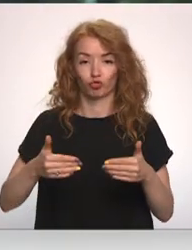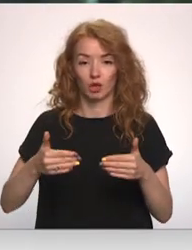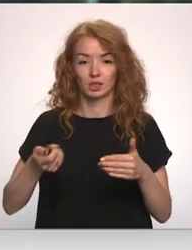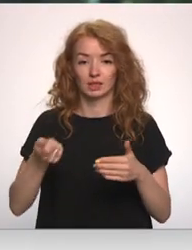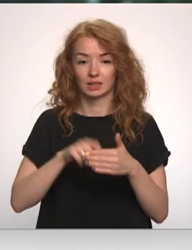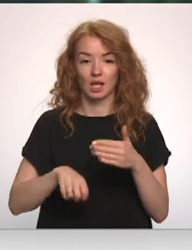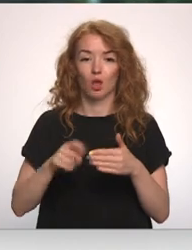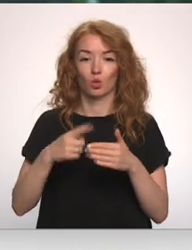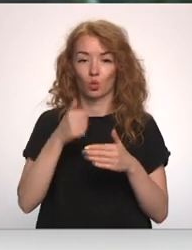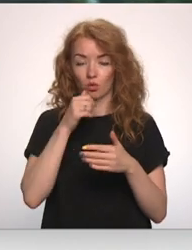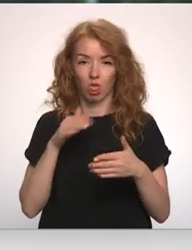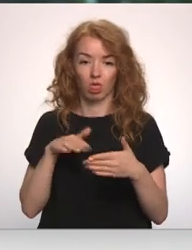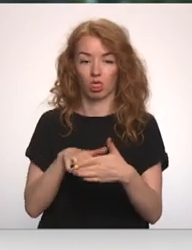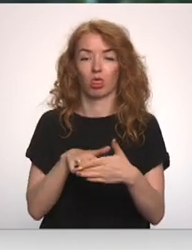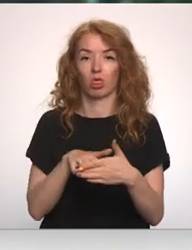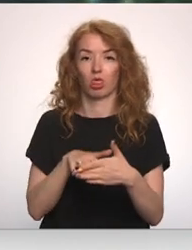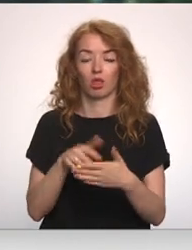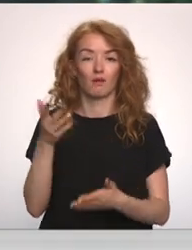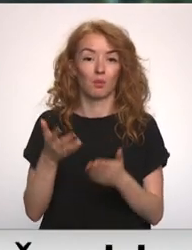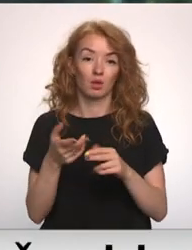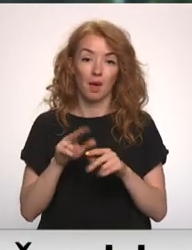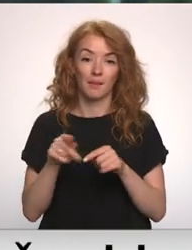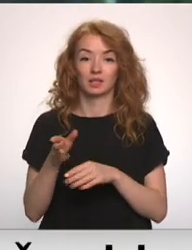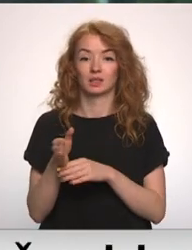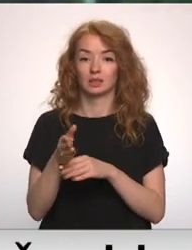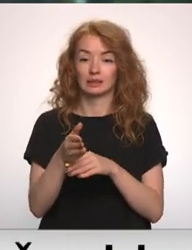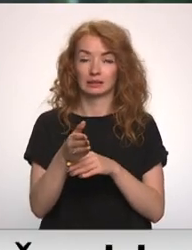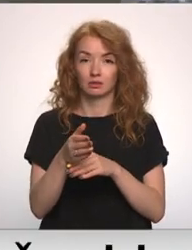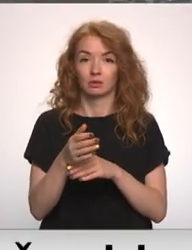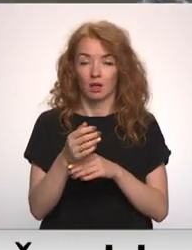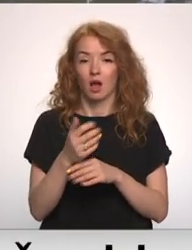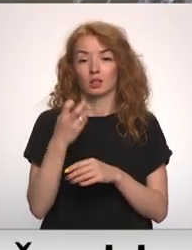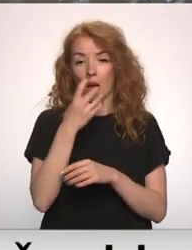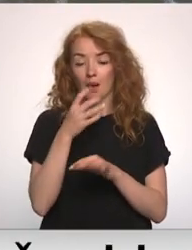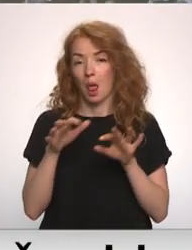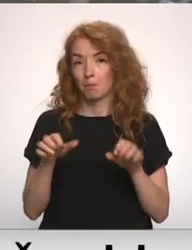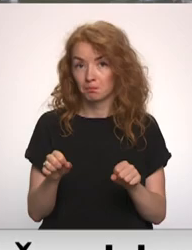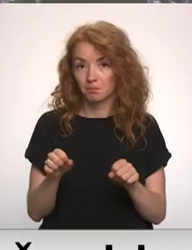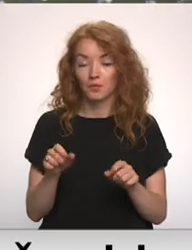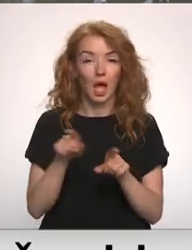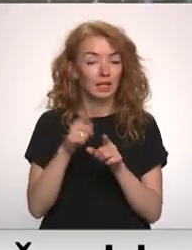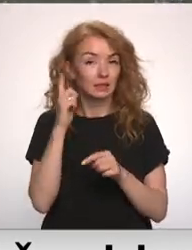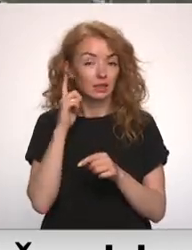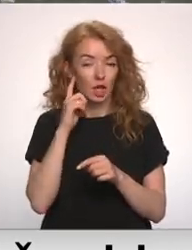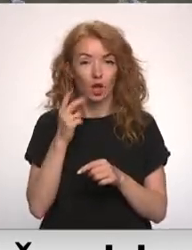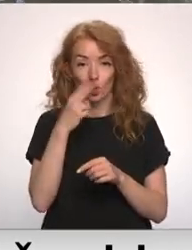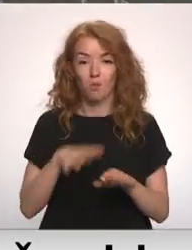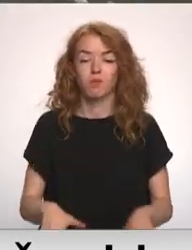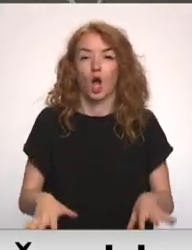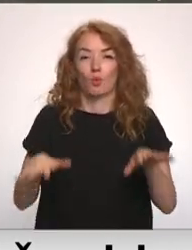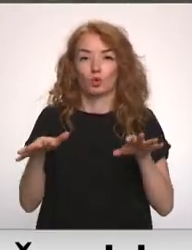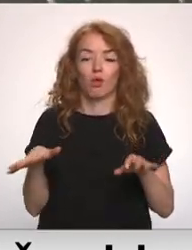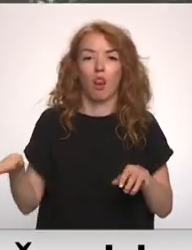necirkulē, varbūt arī tāpēc tā zivtiņa slāpst. Vēl esmu dzirdējusi, ka varbūt no pārplūdušiem